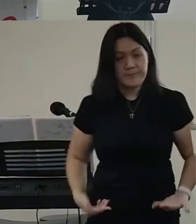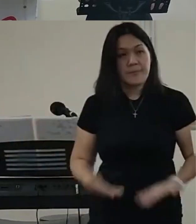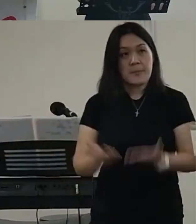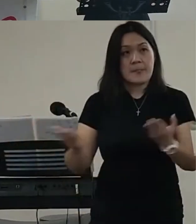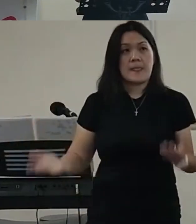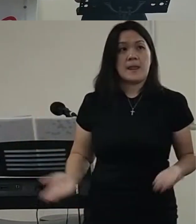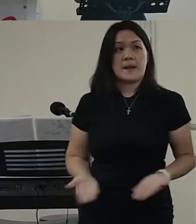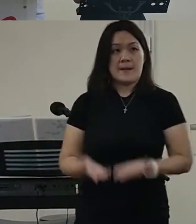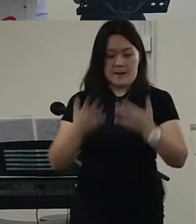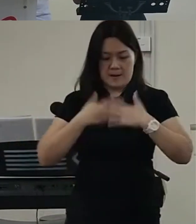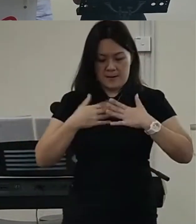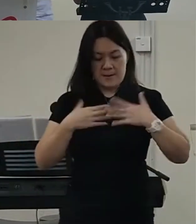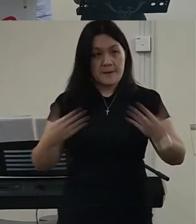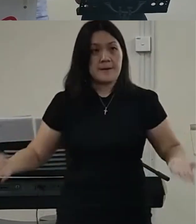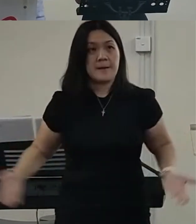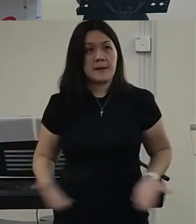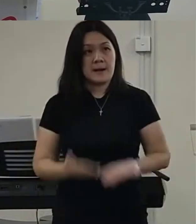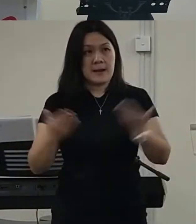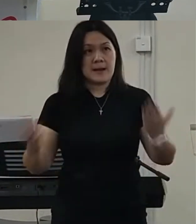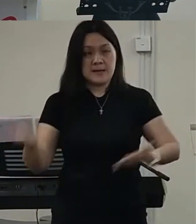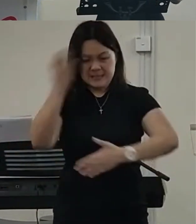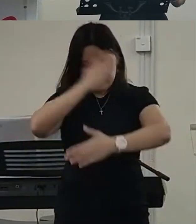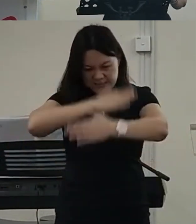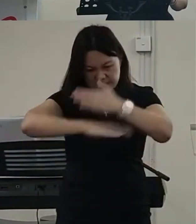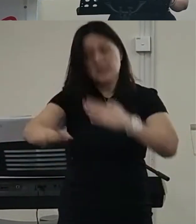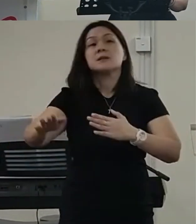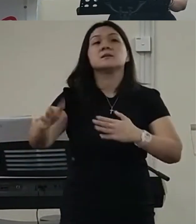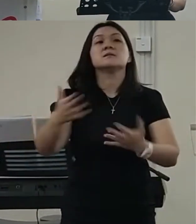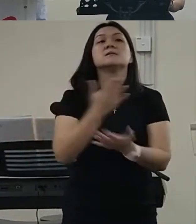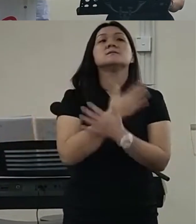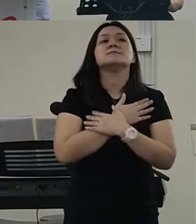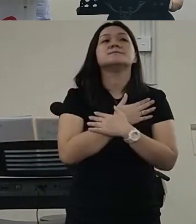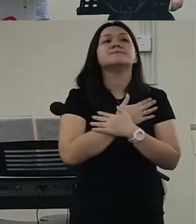那么以赛亚就说呢我在这里请猜浅我